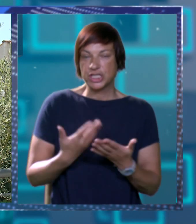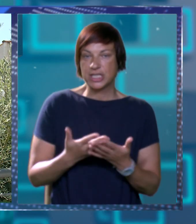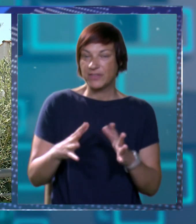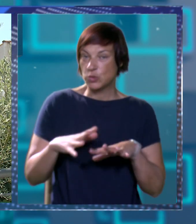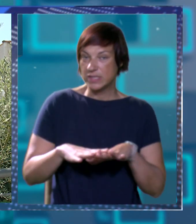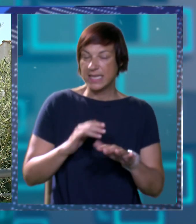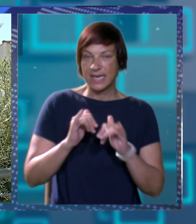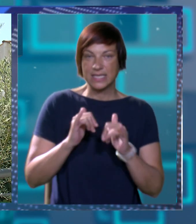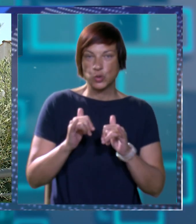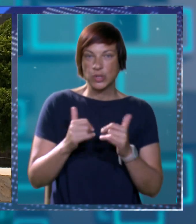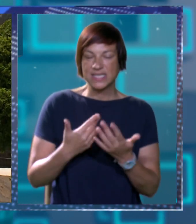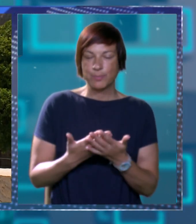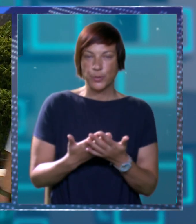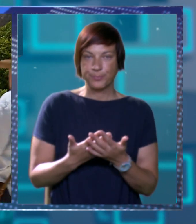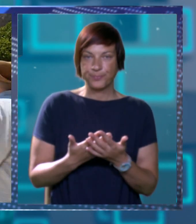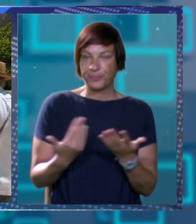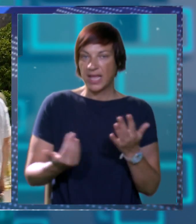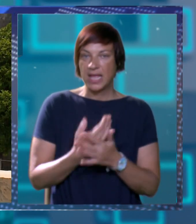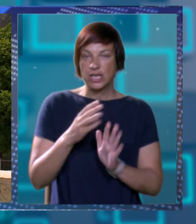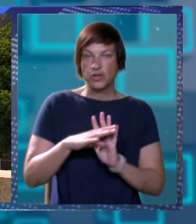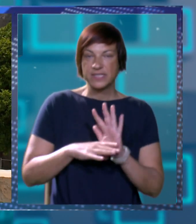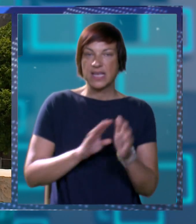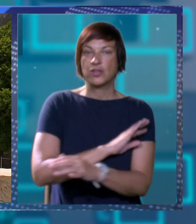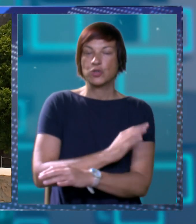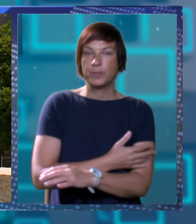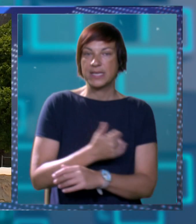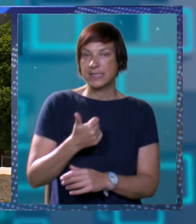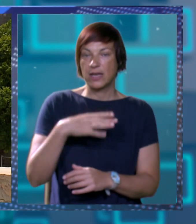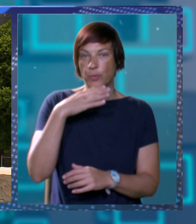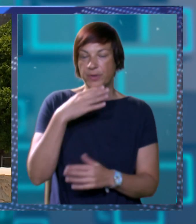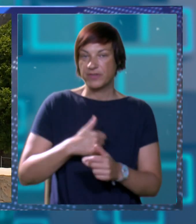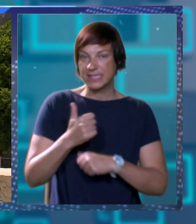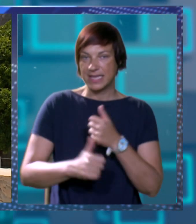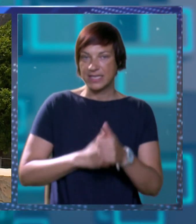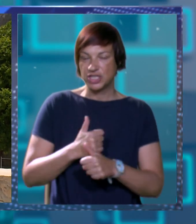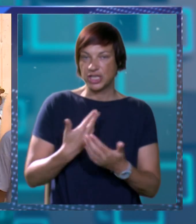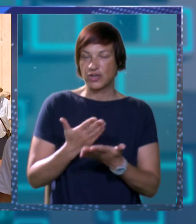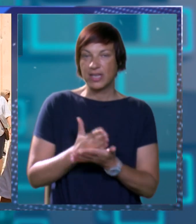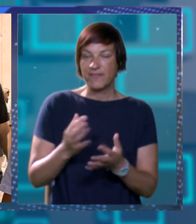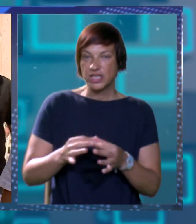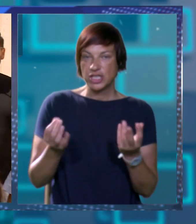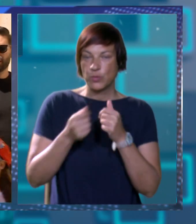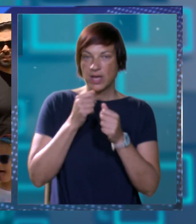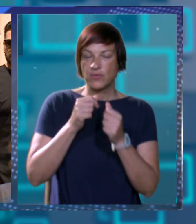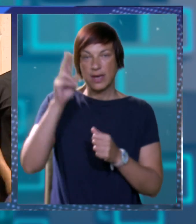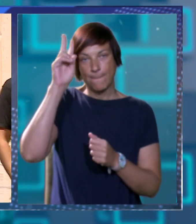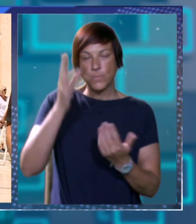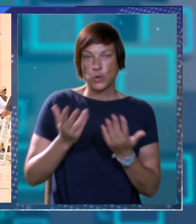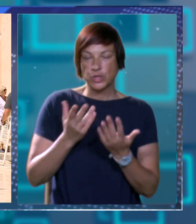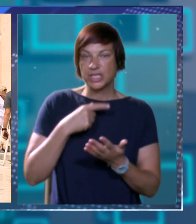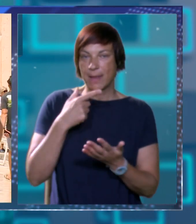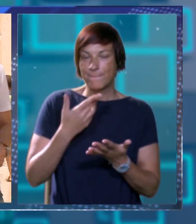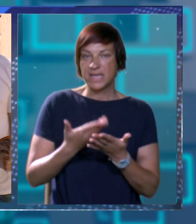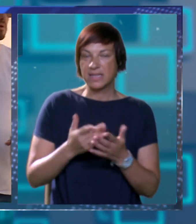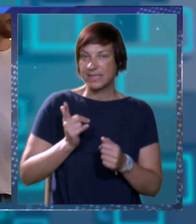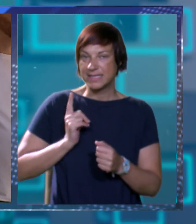u sinergiji sa turizmom. Novi zakon stupa na snagu od 1. ciječnja sljedećeg godine, no već su u javnoj raspravi mogu iščitati